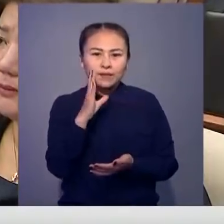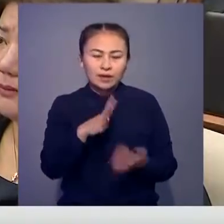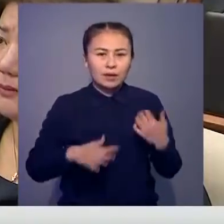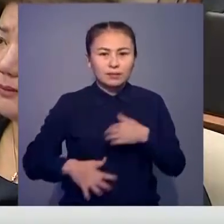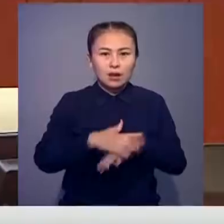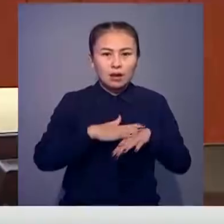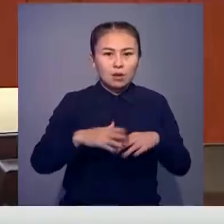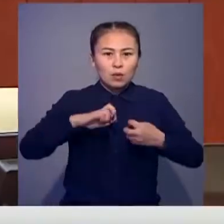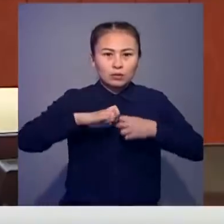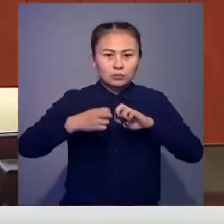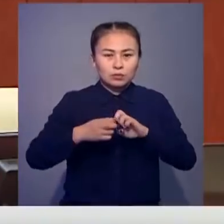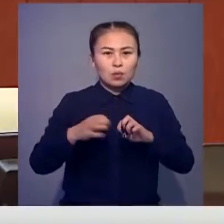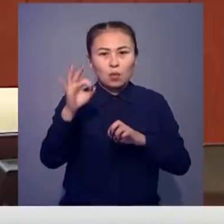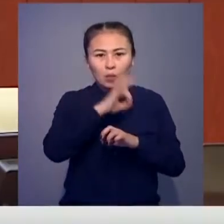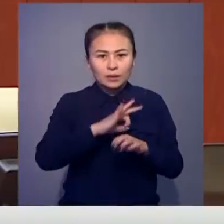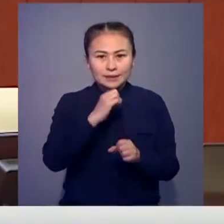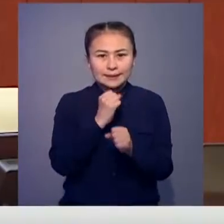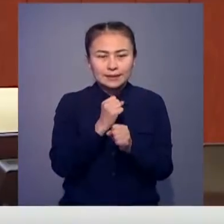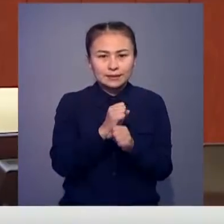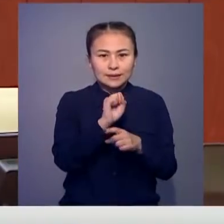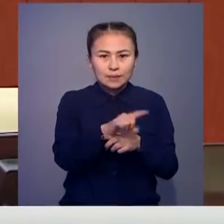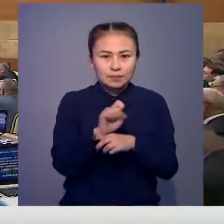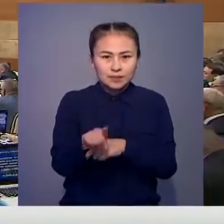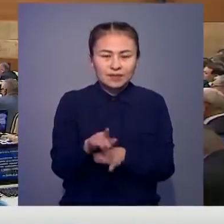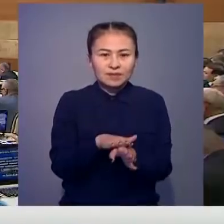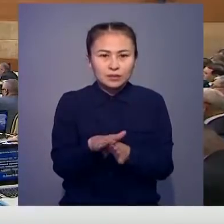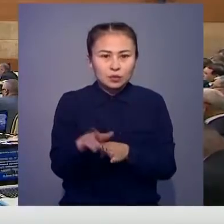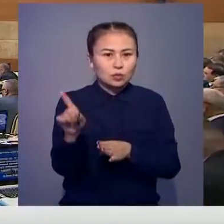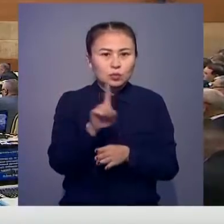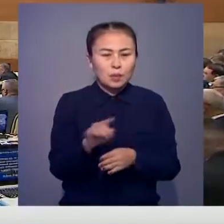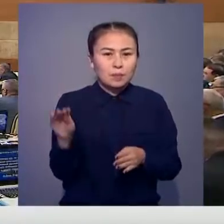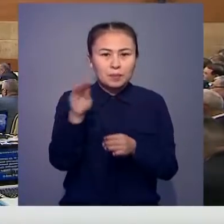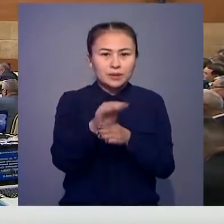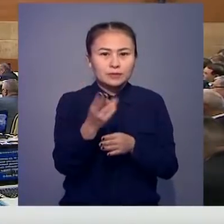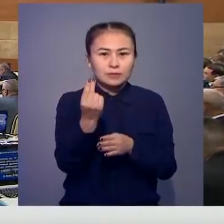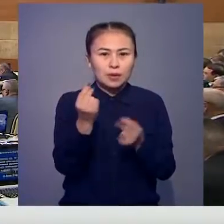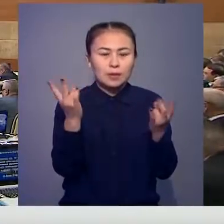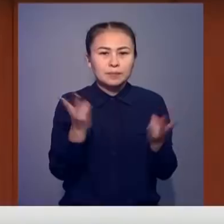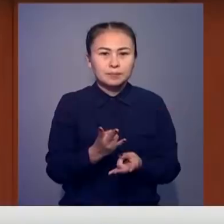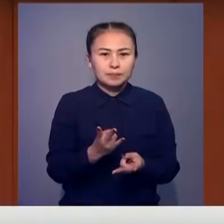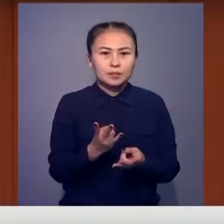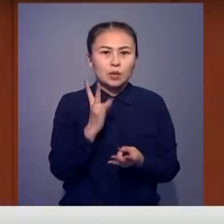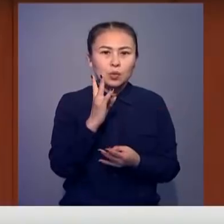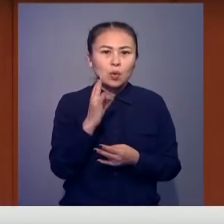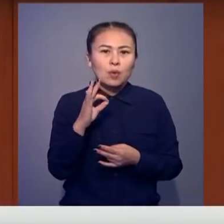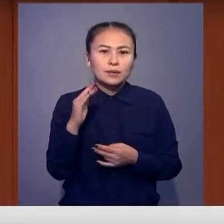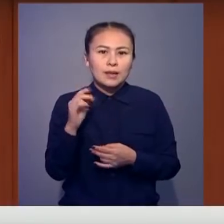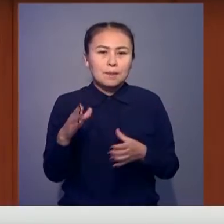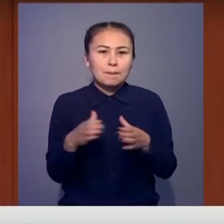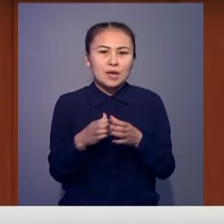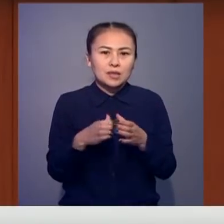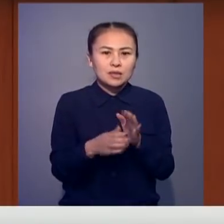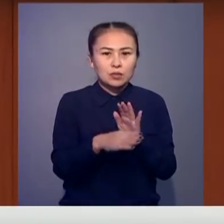Туғаевтың қалықтың әлеуқатын артыру ғарналған тапсырмаларын орында үшін қосымша қаражат қажет. Нұротан партиясының